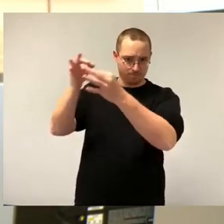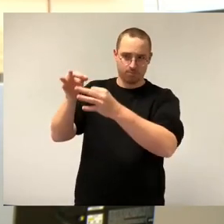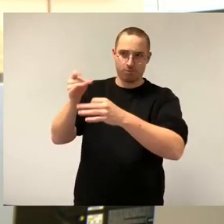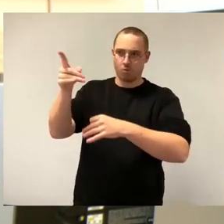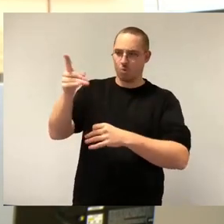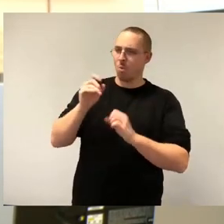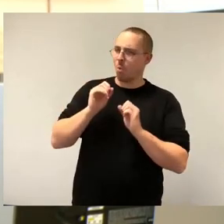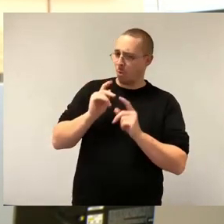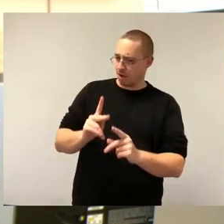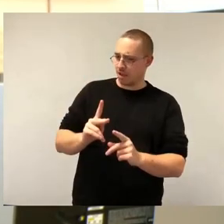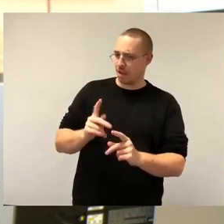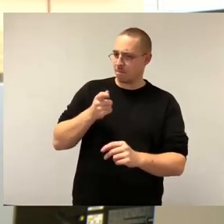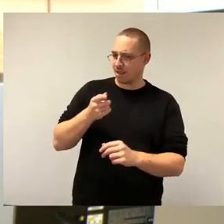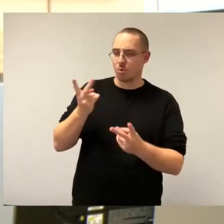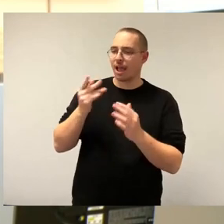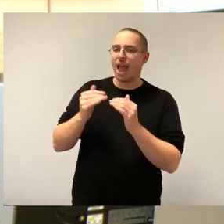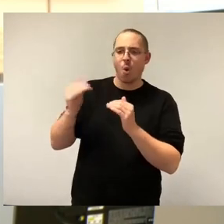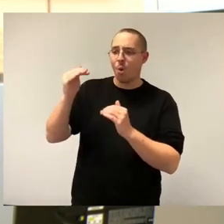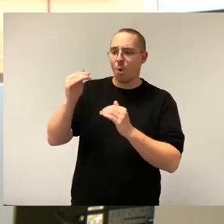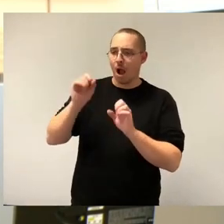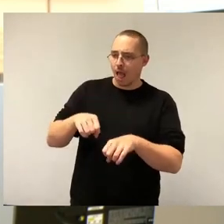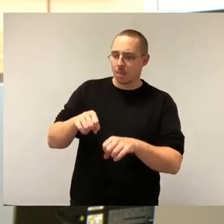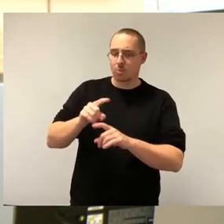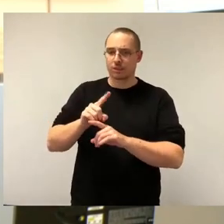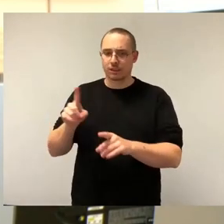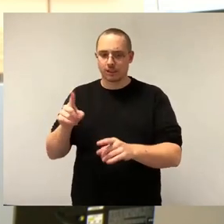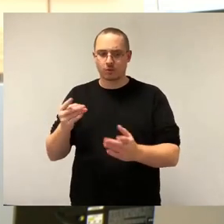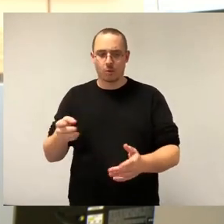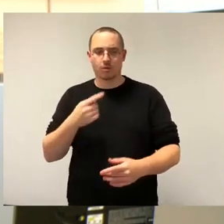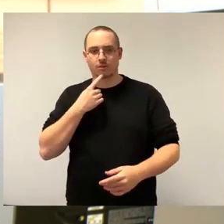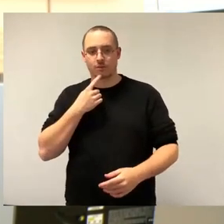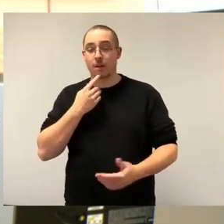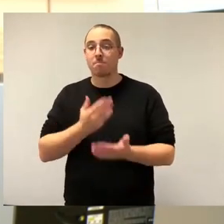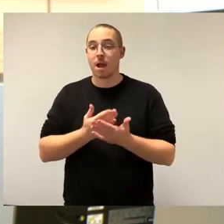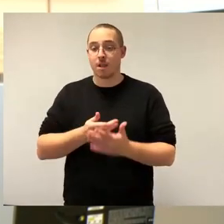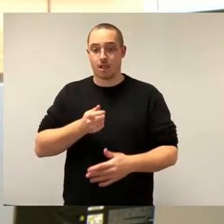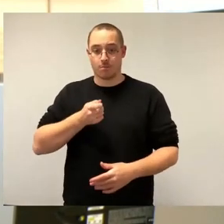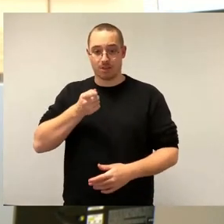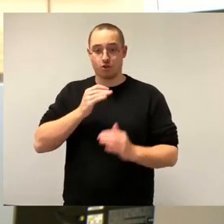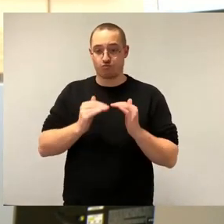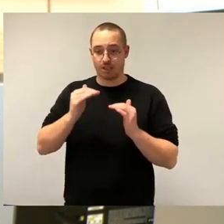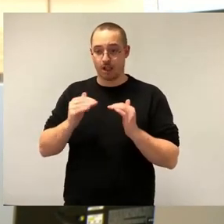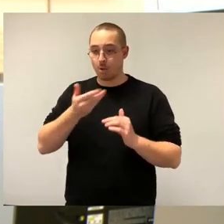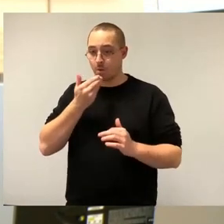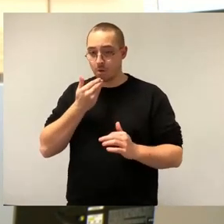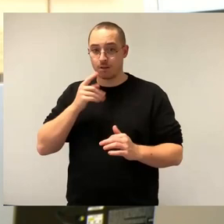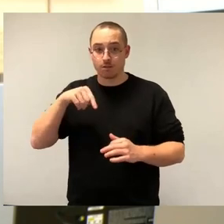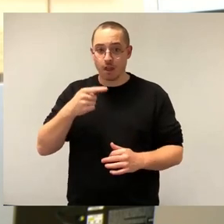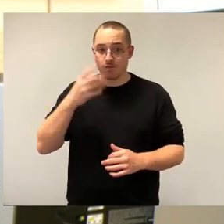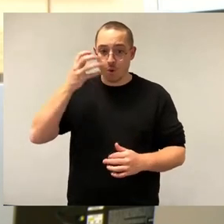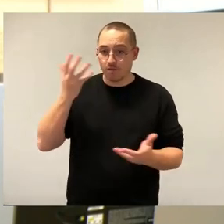angemessen ist oder nicht. Gäbe es nämlich keine Mietspiegel, dann müssen die Mieterinnen selber drei